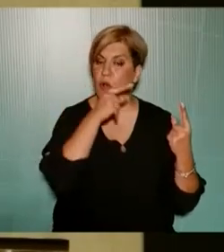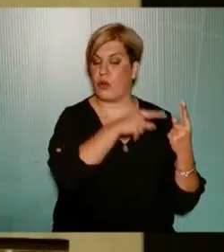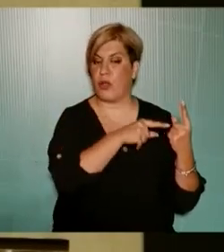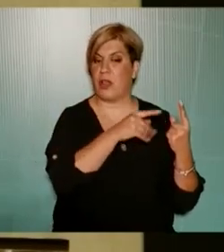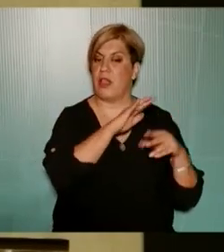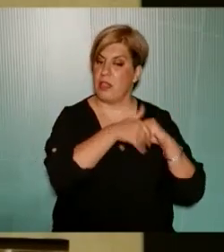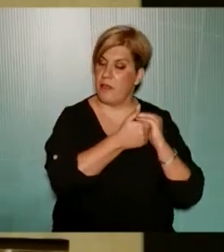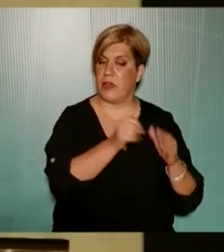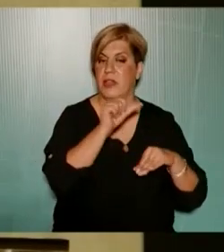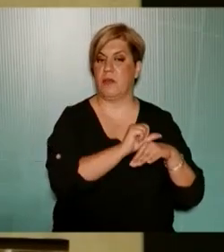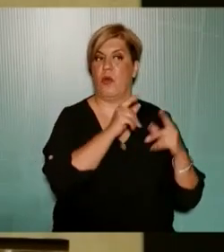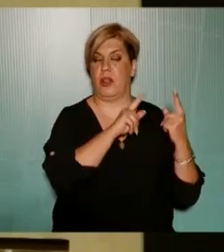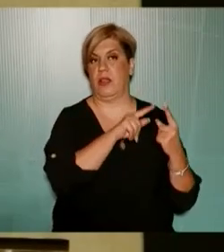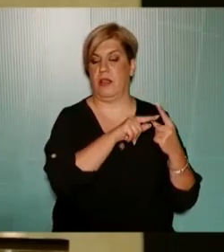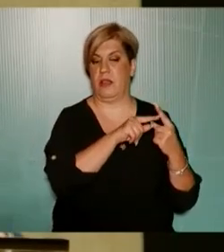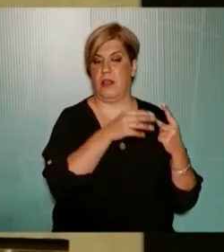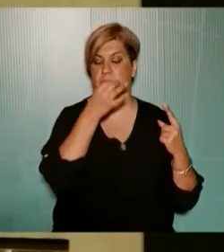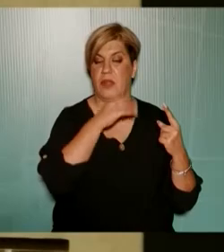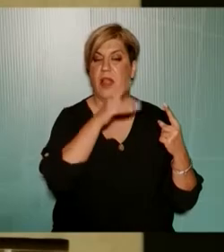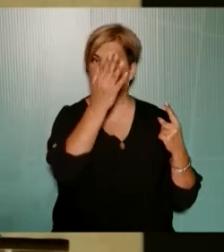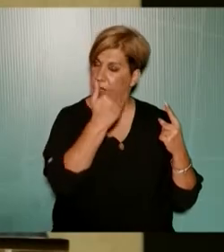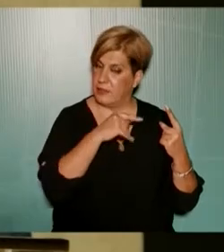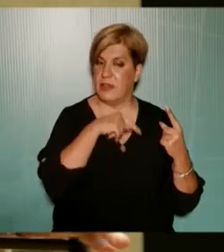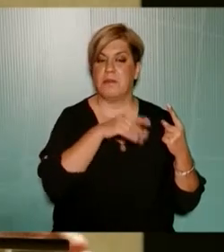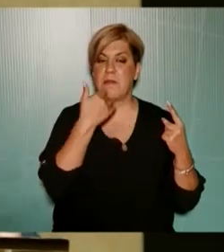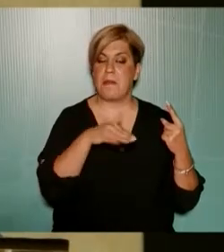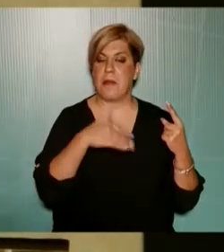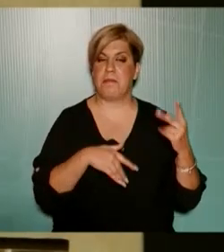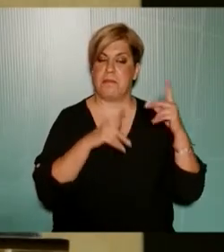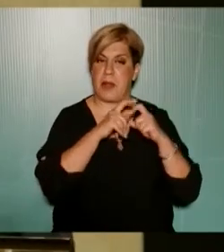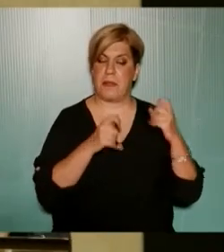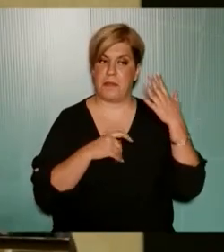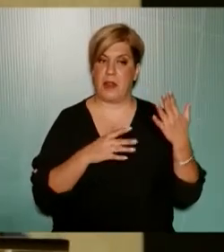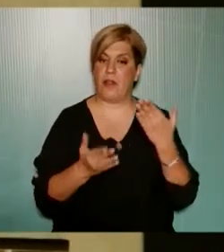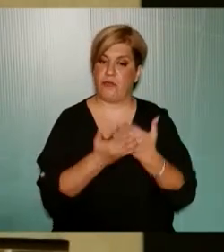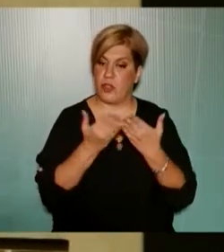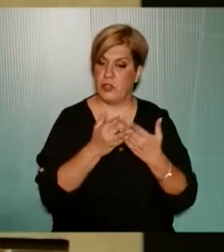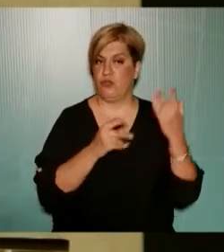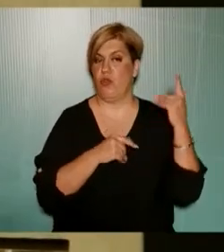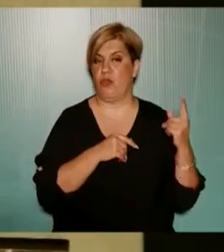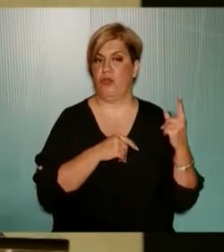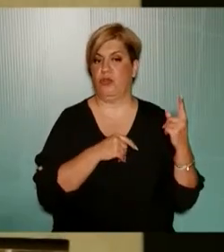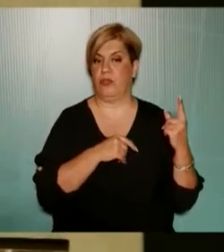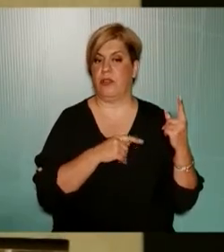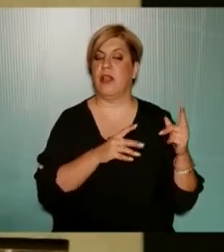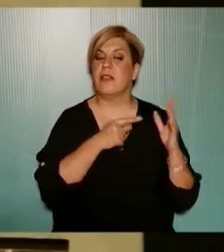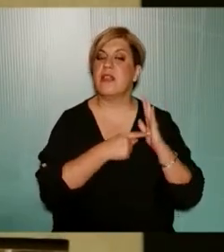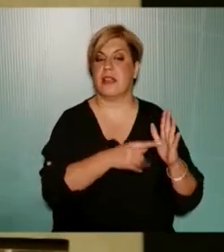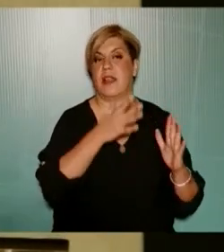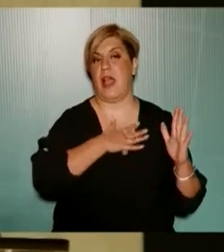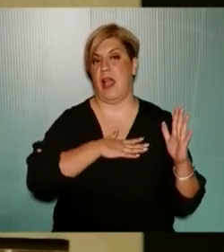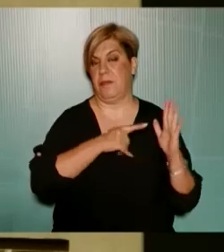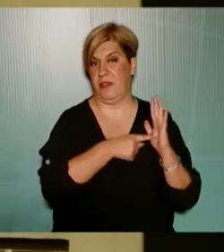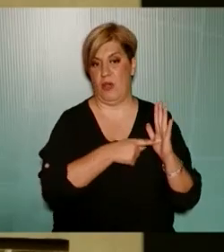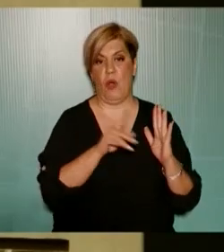ενδιαφέρεται για την πόλη να πείτε για έλατε εδώ γίνανε πέντε πράγματα να βοηθήσουμε γιατί έτσι δείχνεται μια αγάπη